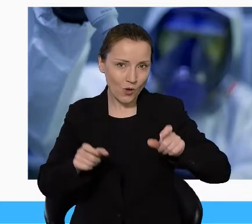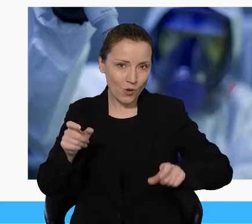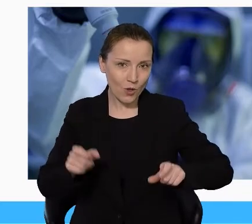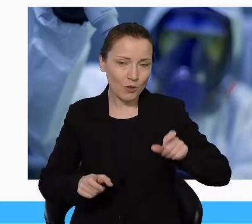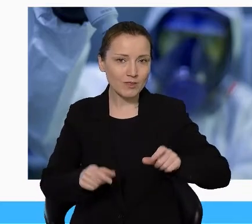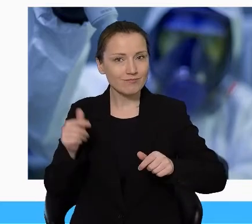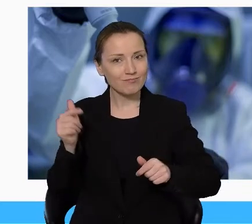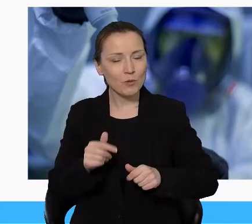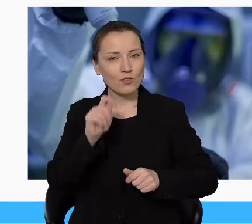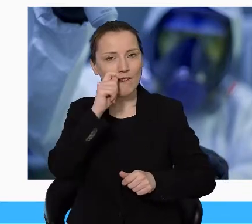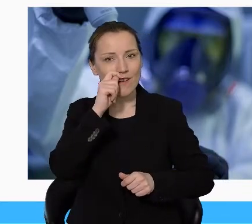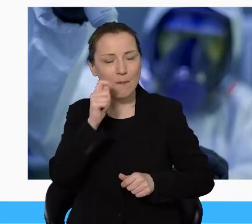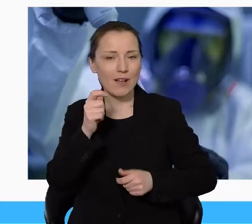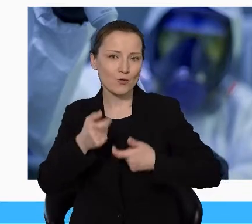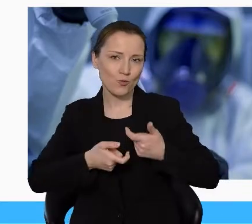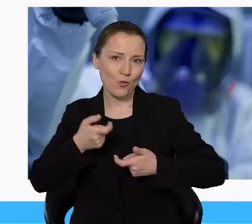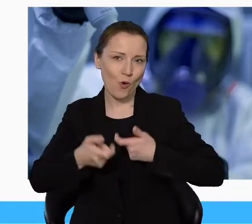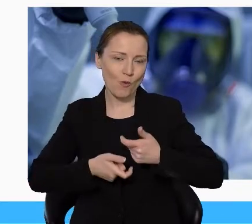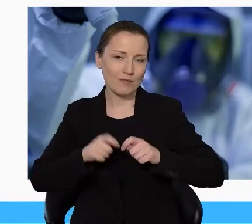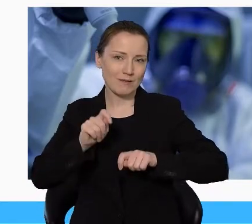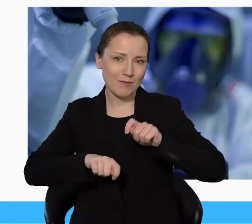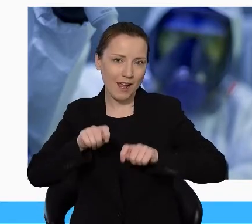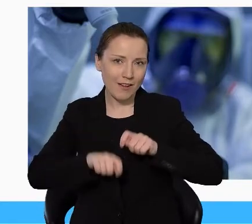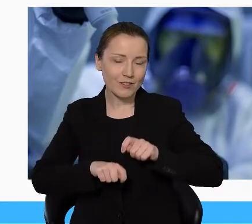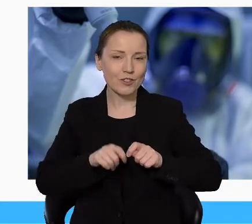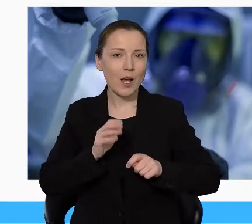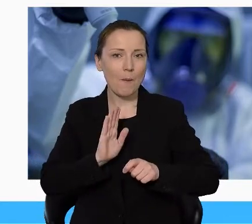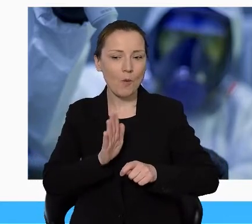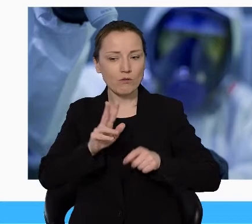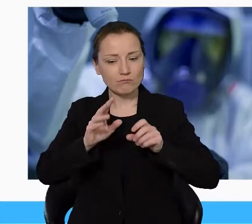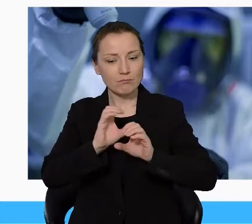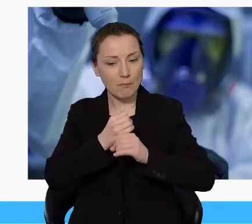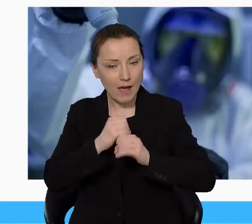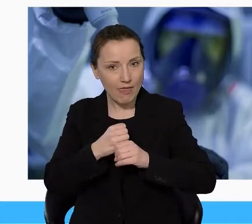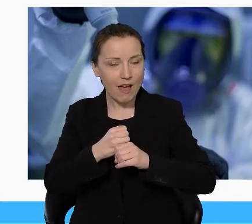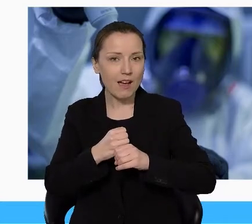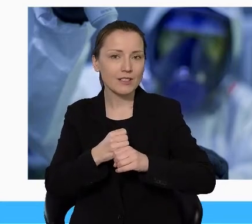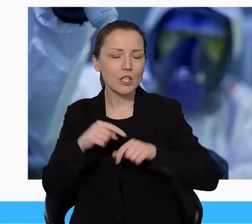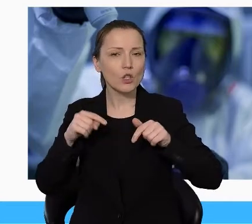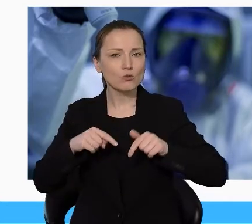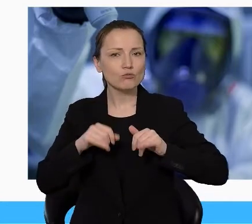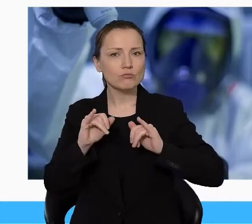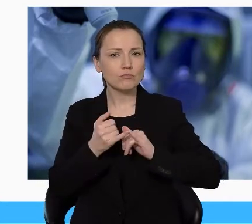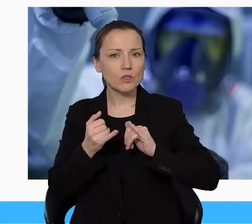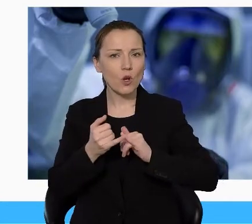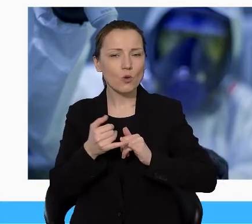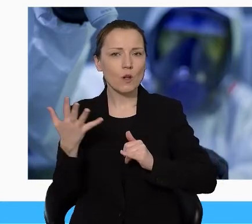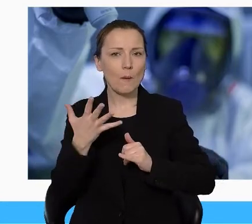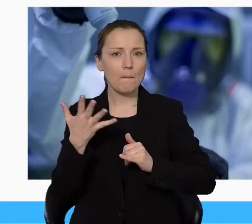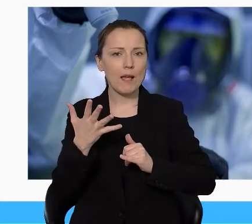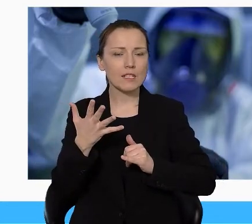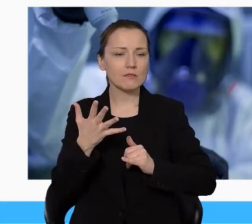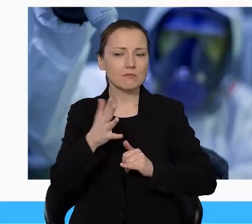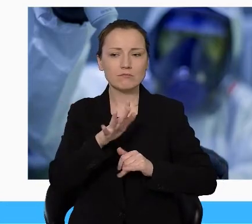Potrzebny jest wymaz, który powoduje następnie wykonanie badania. Mamy w Toruniu w tej chwili 5 punktów